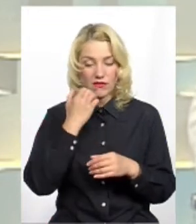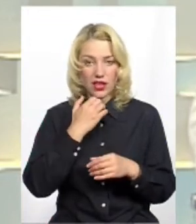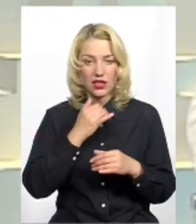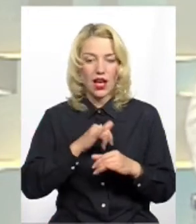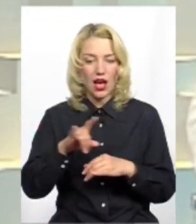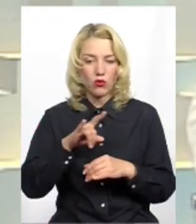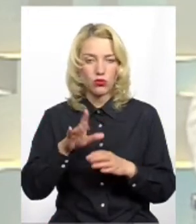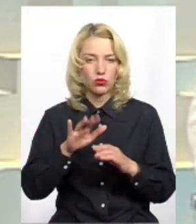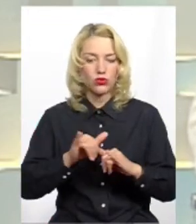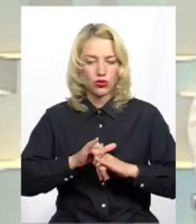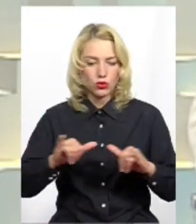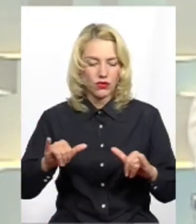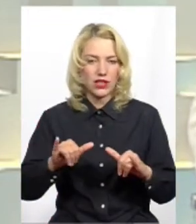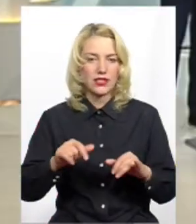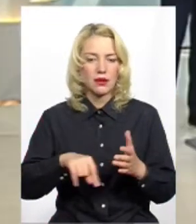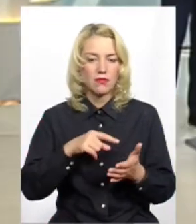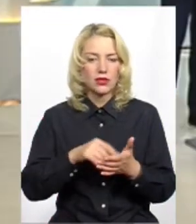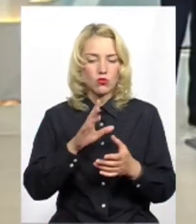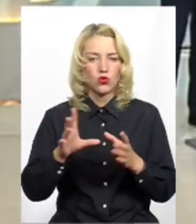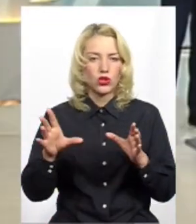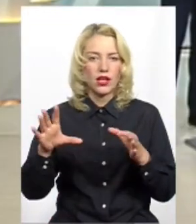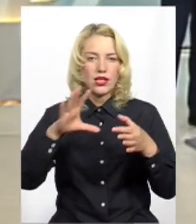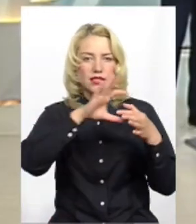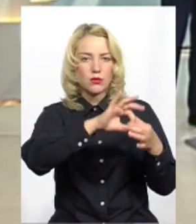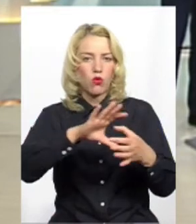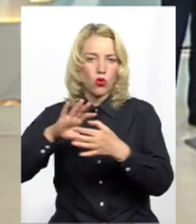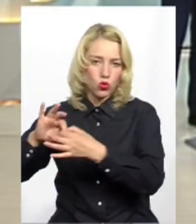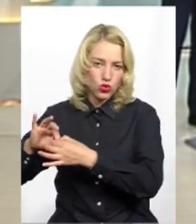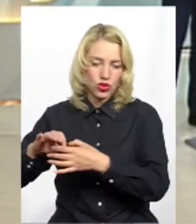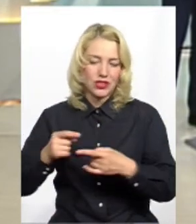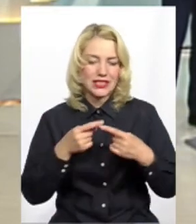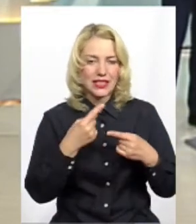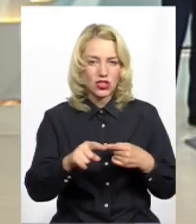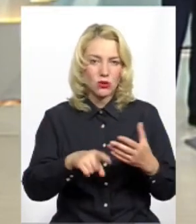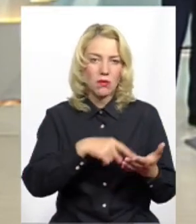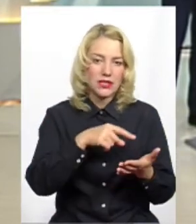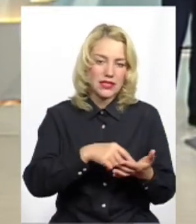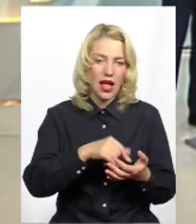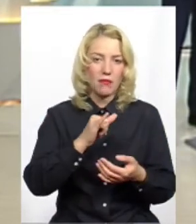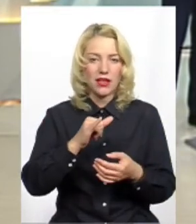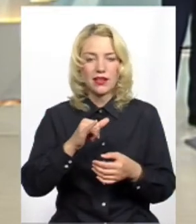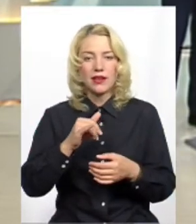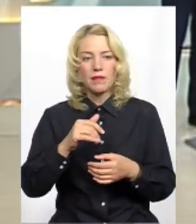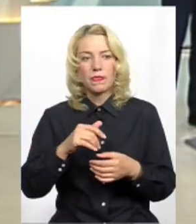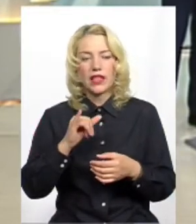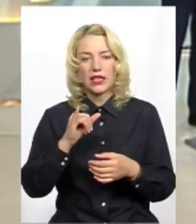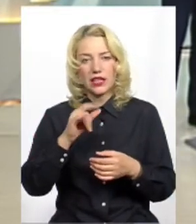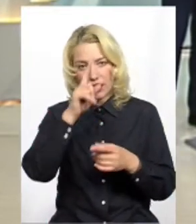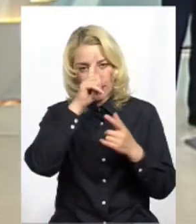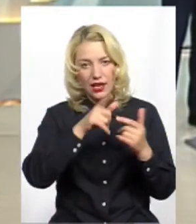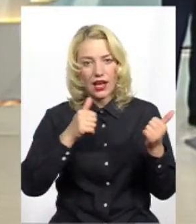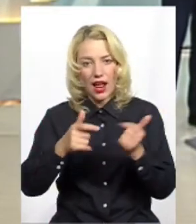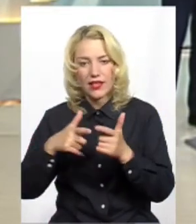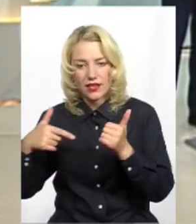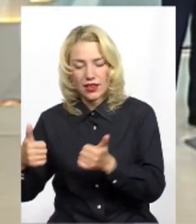місто, буде якесь сполучення, скажімо, з іншими країнами чи іншими містами. Це більше